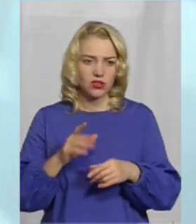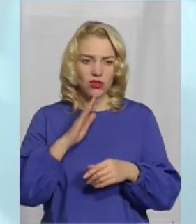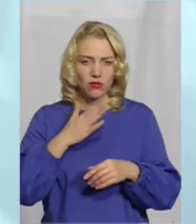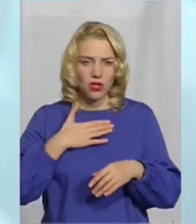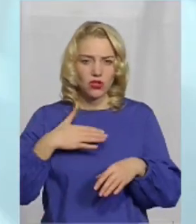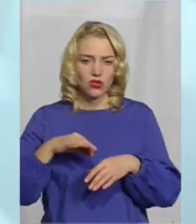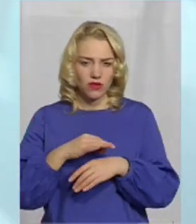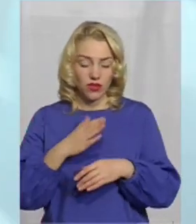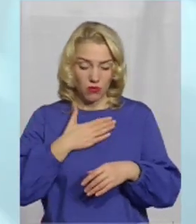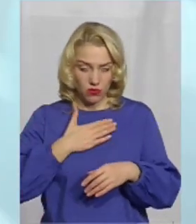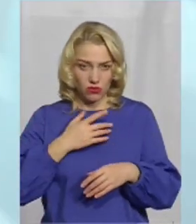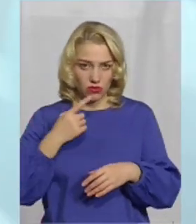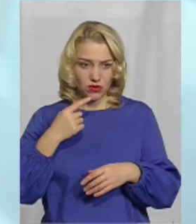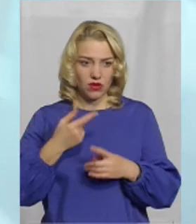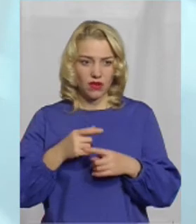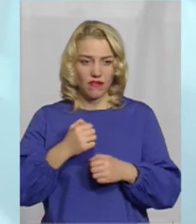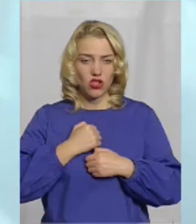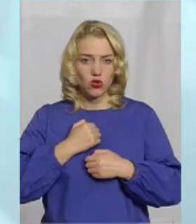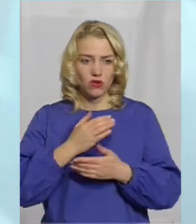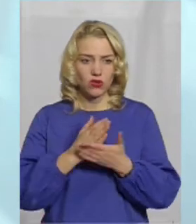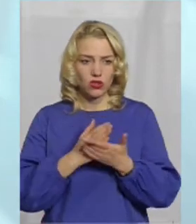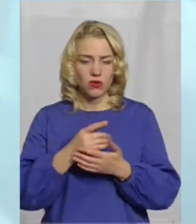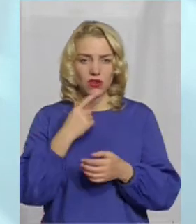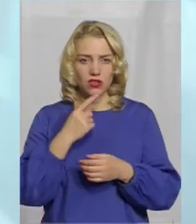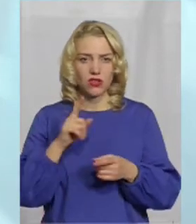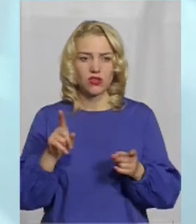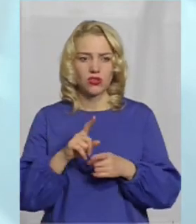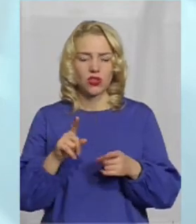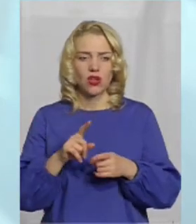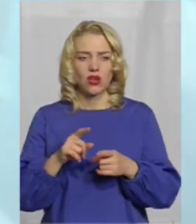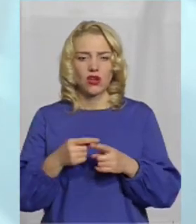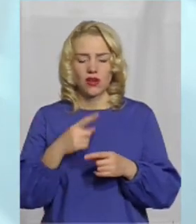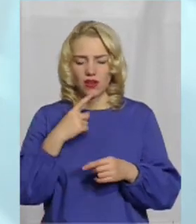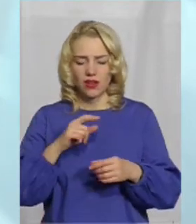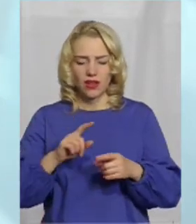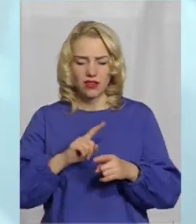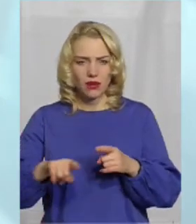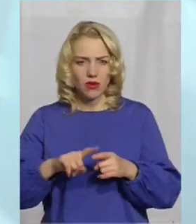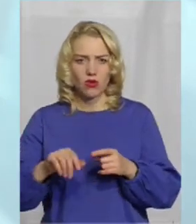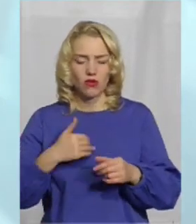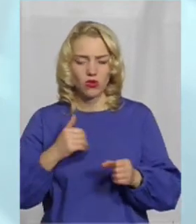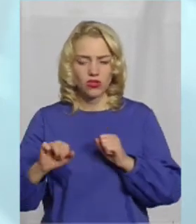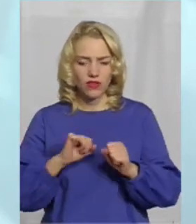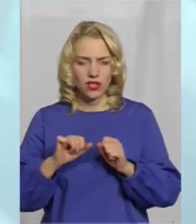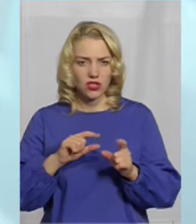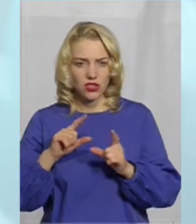особисто з мого досить представився військовослужбовцем, сказав, що терміново їде у відрядження, хотів би здати квартиру.